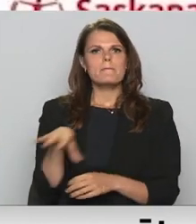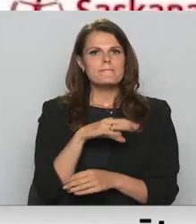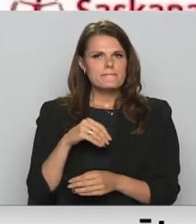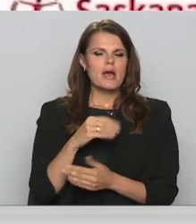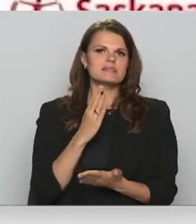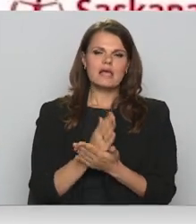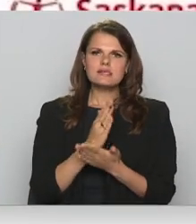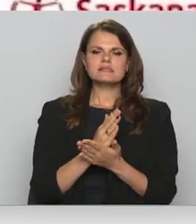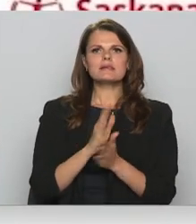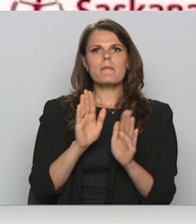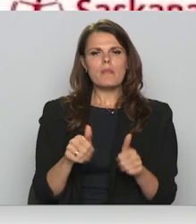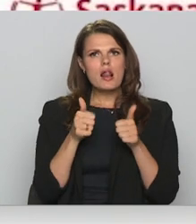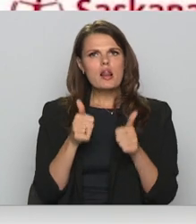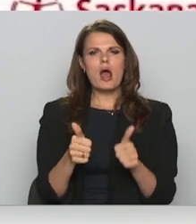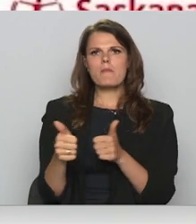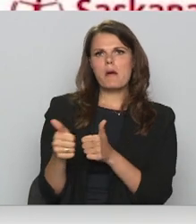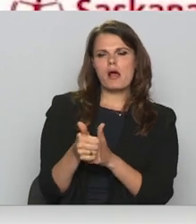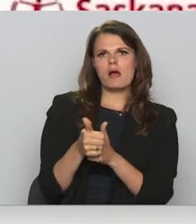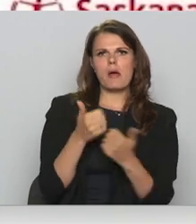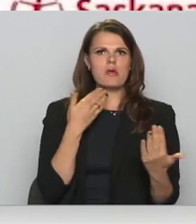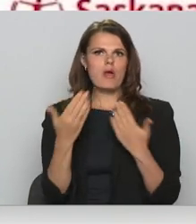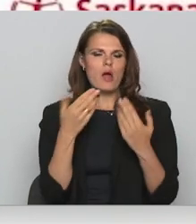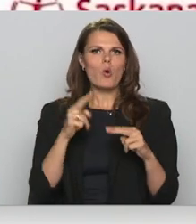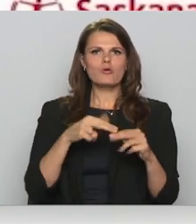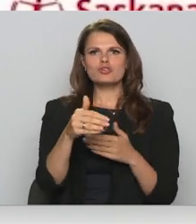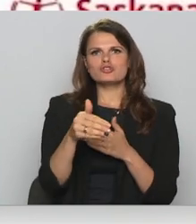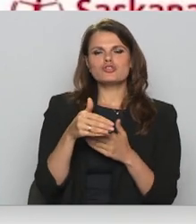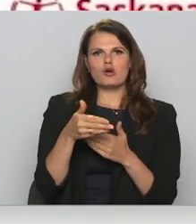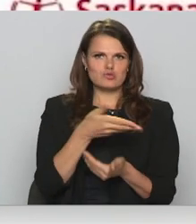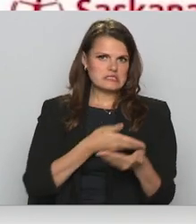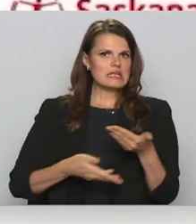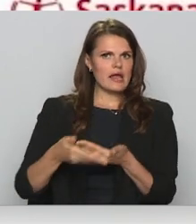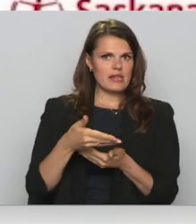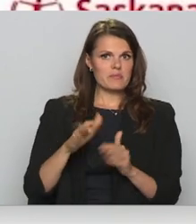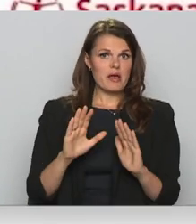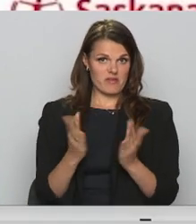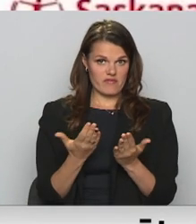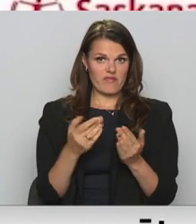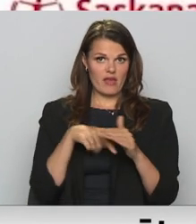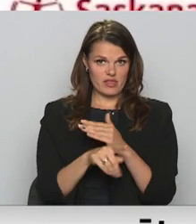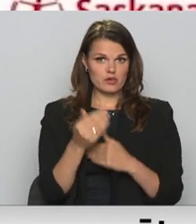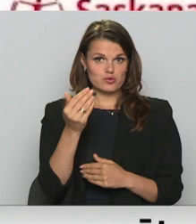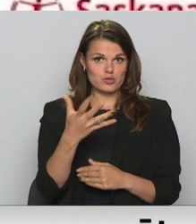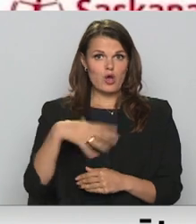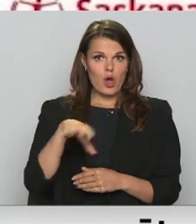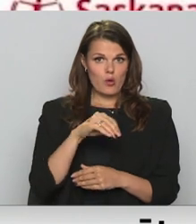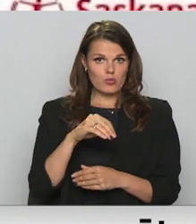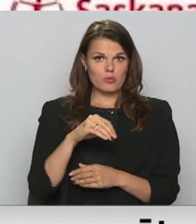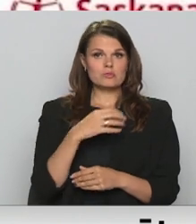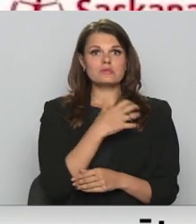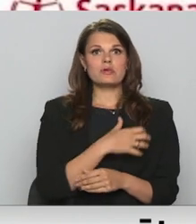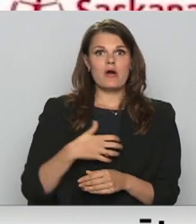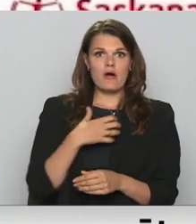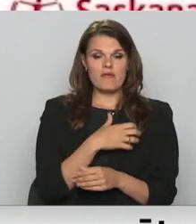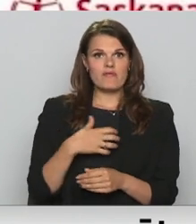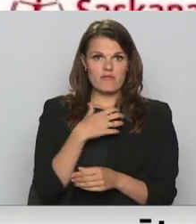iestājāmies par labam kaimiņu attiecību un ciešo sadarbību, bet vai tās nozīmē, ka mums ir jāataisno aciem